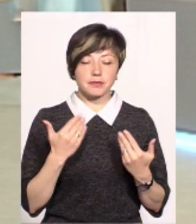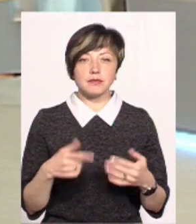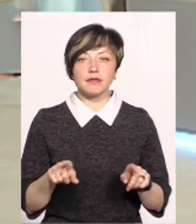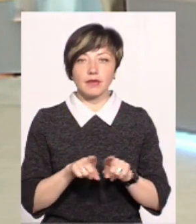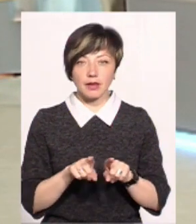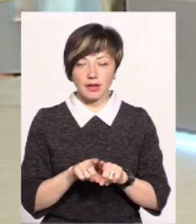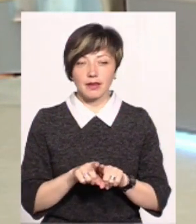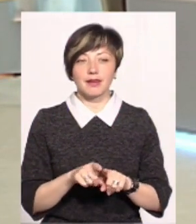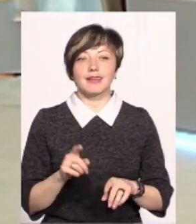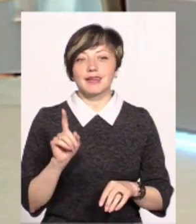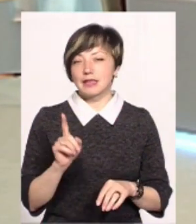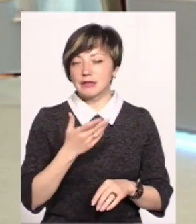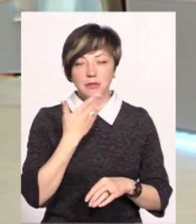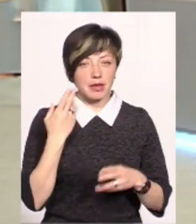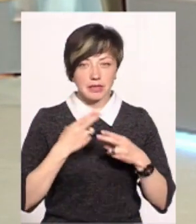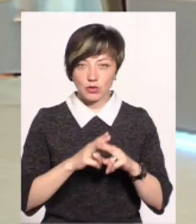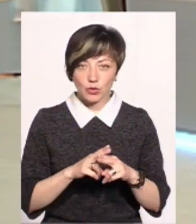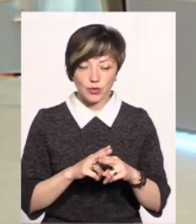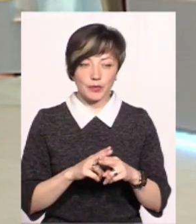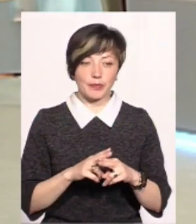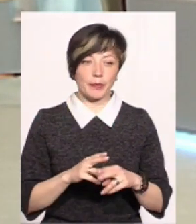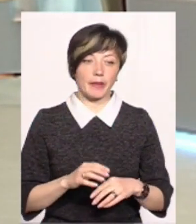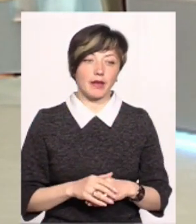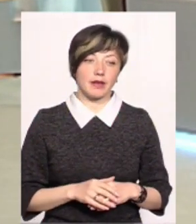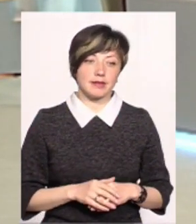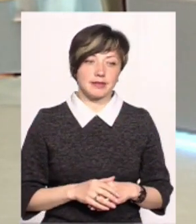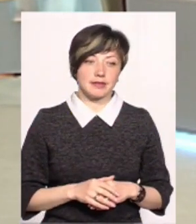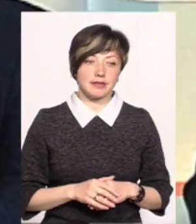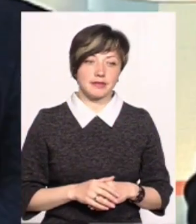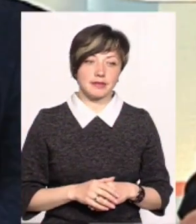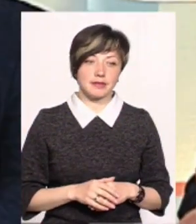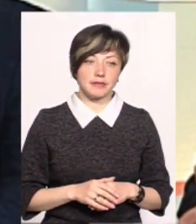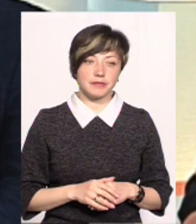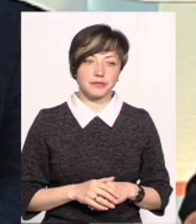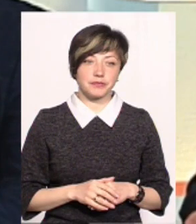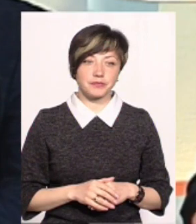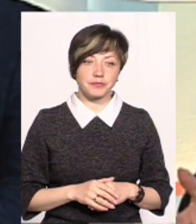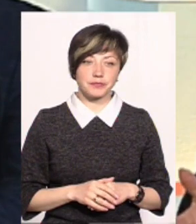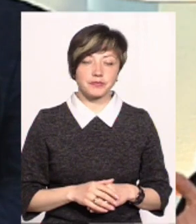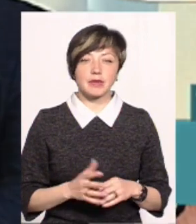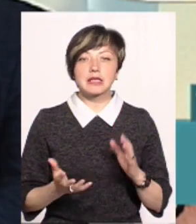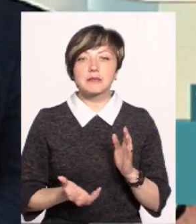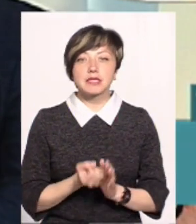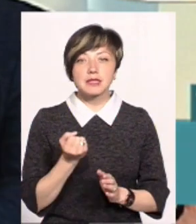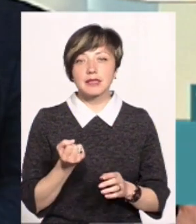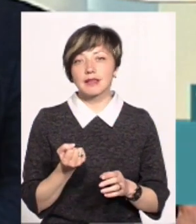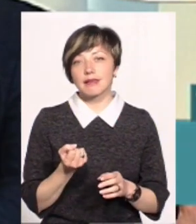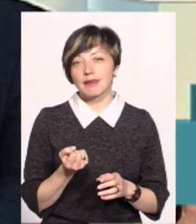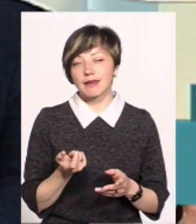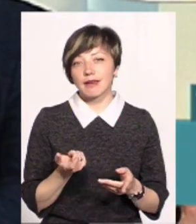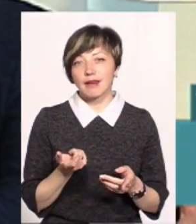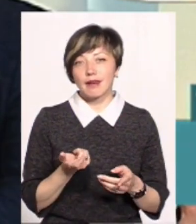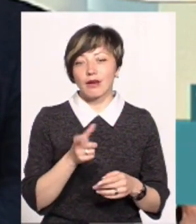Так, я якраз це допомогу. Допомоги немає. Значить, спасіння утопаючого